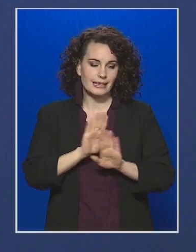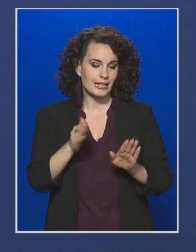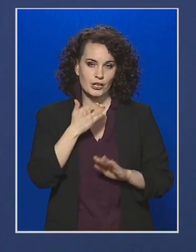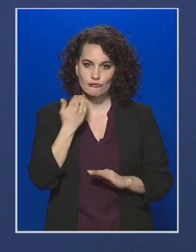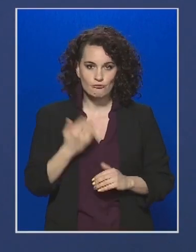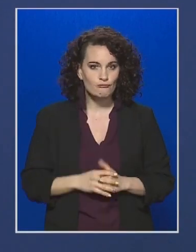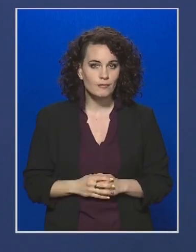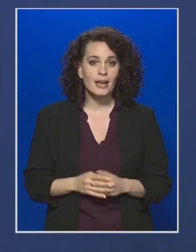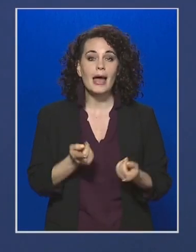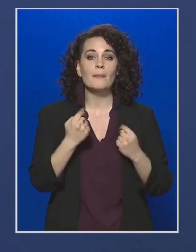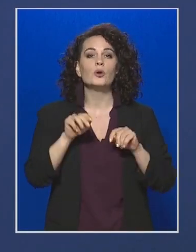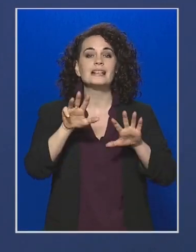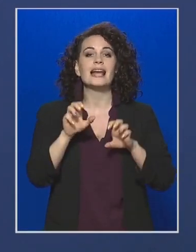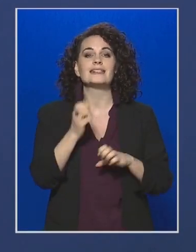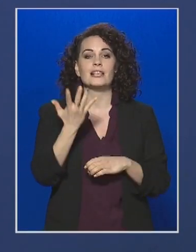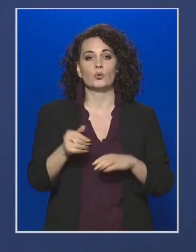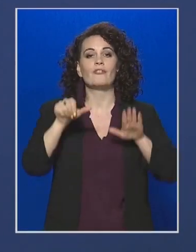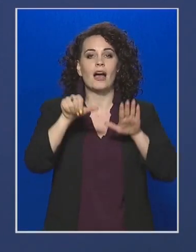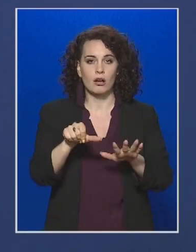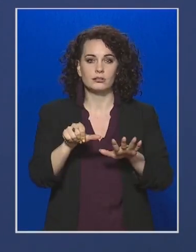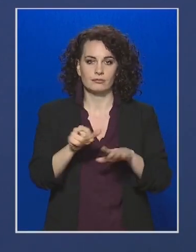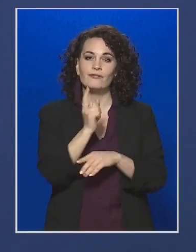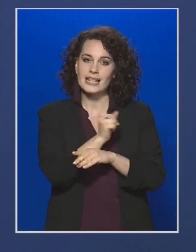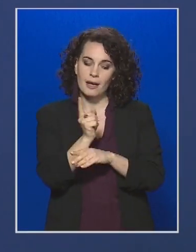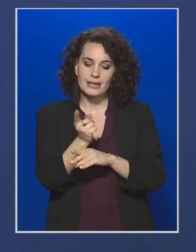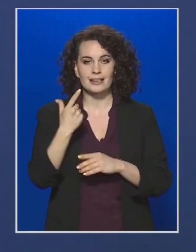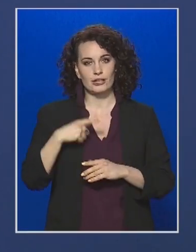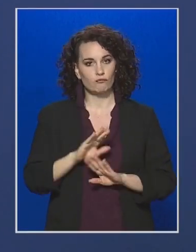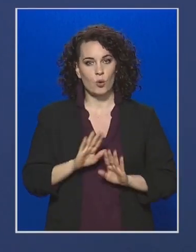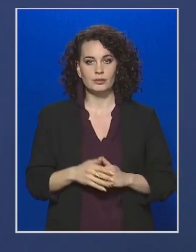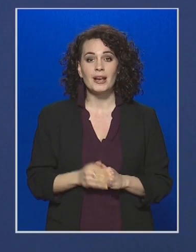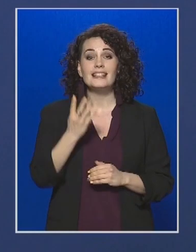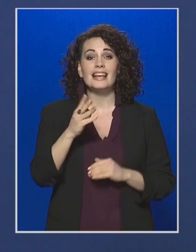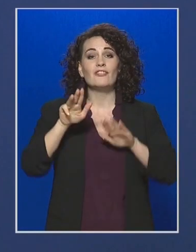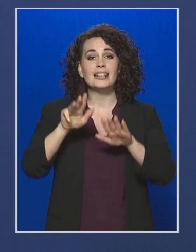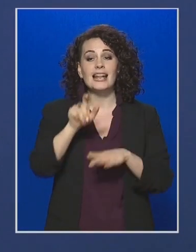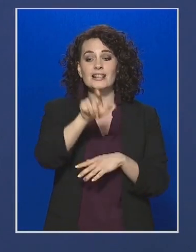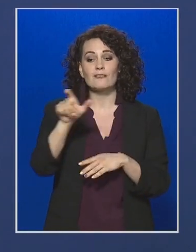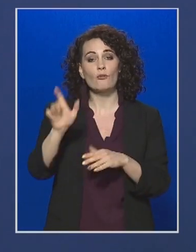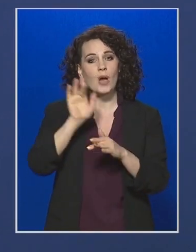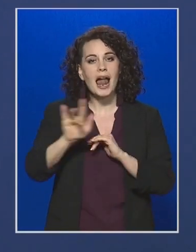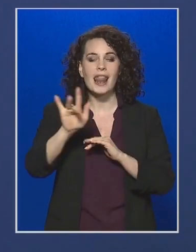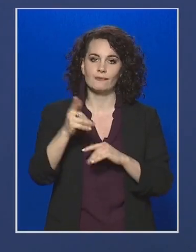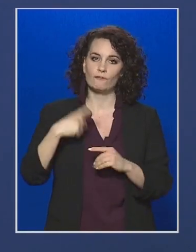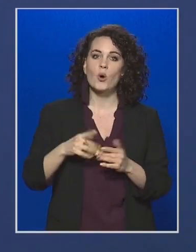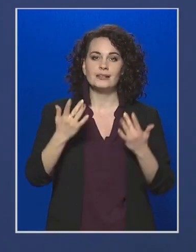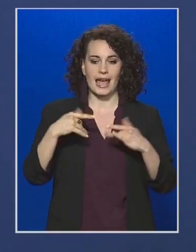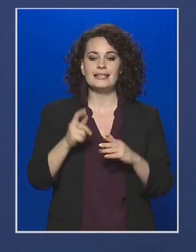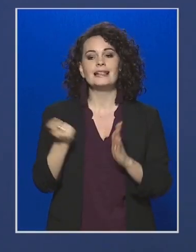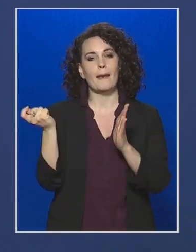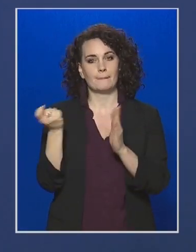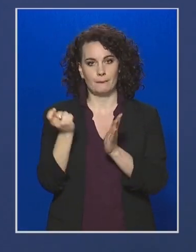tartozik, ebből 956 ilyen figyelmeztetést tettünk. 49 fővel szemben kellett helyszínbírságot